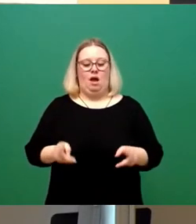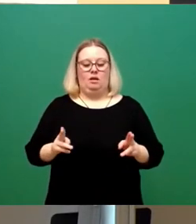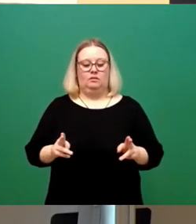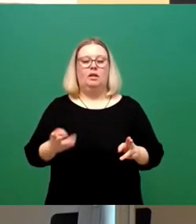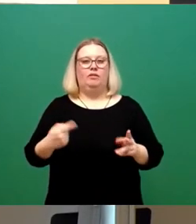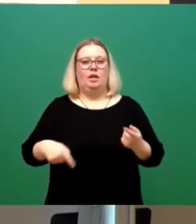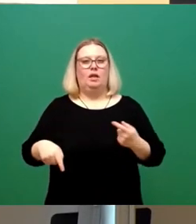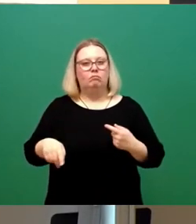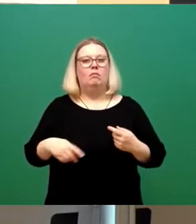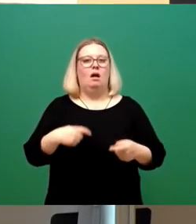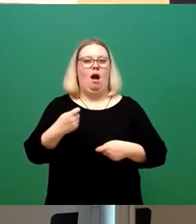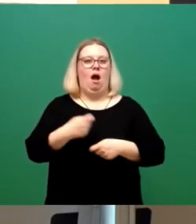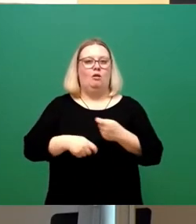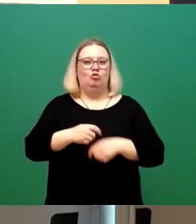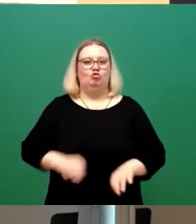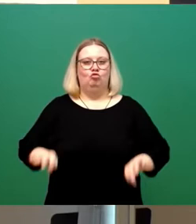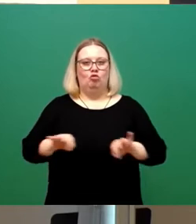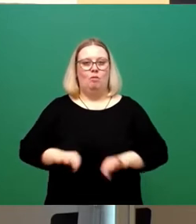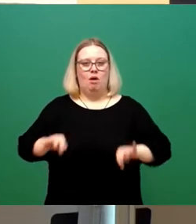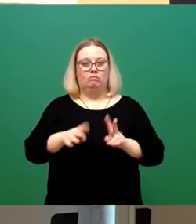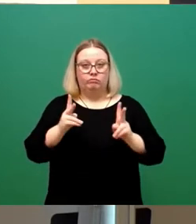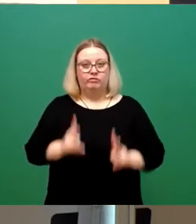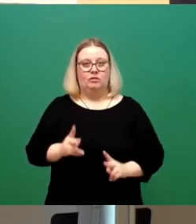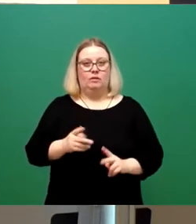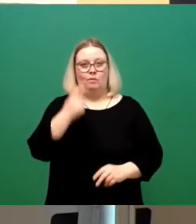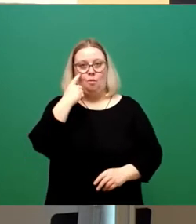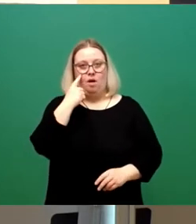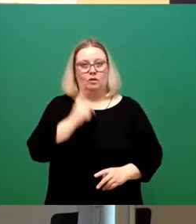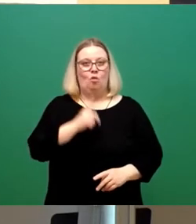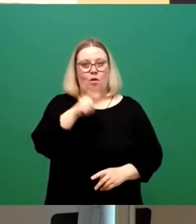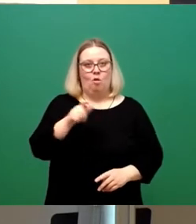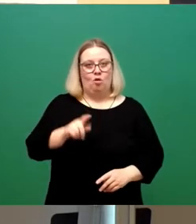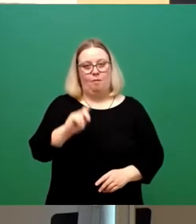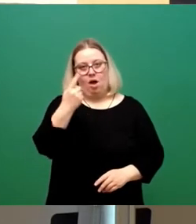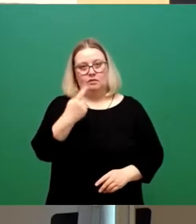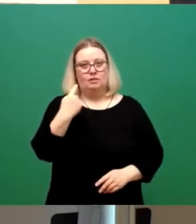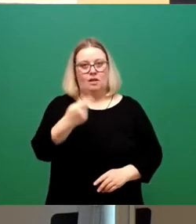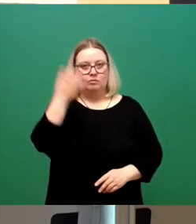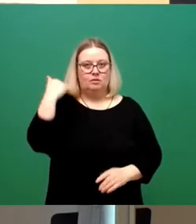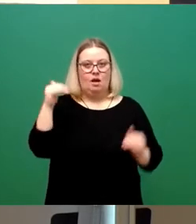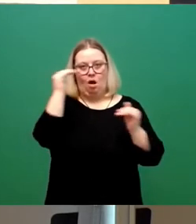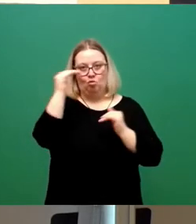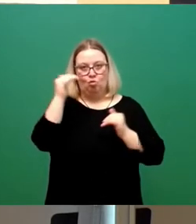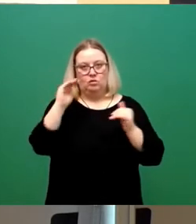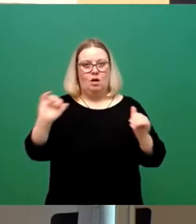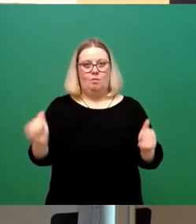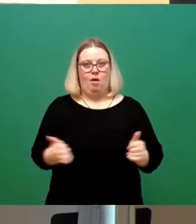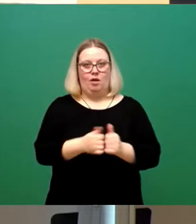und gipfelte in einen erregenden Moment. Der Oberbürgermeister ließ im August die beigeordneten Wahl durch seinen